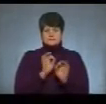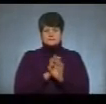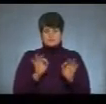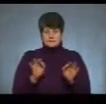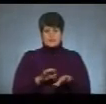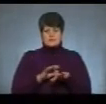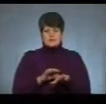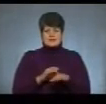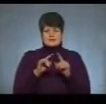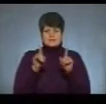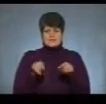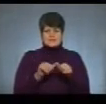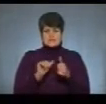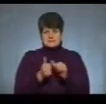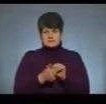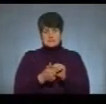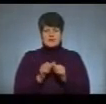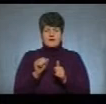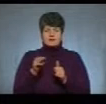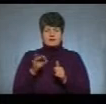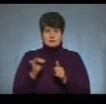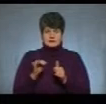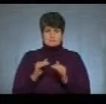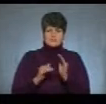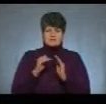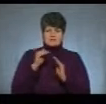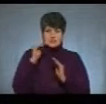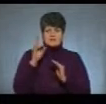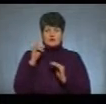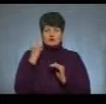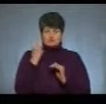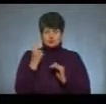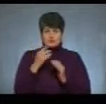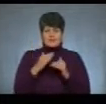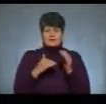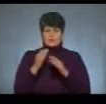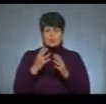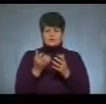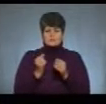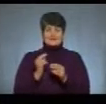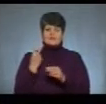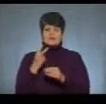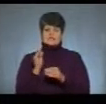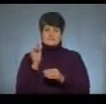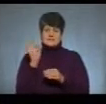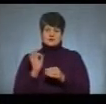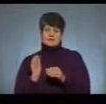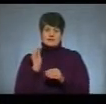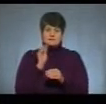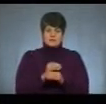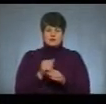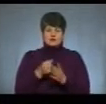сертифікації замість атестації з підвищенням на одну кваліфікаційну категорію та отримати 20% надбавки до заробітної плати,